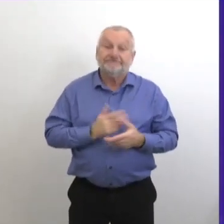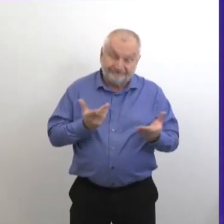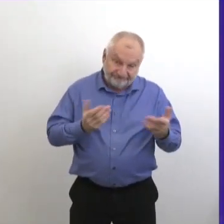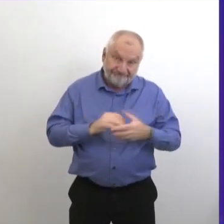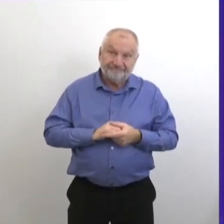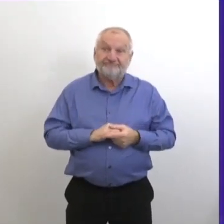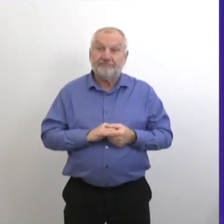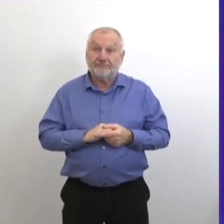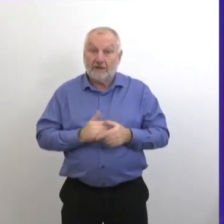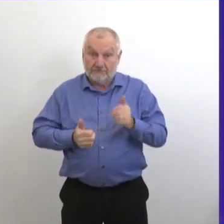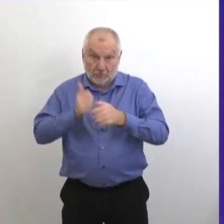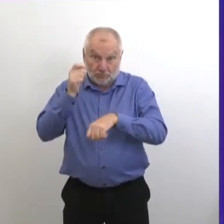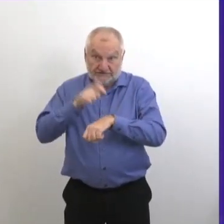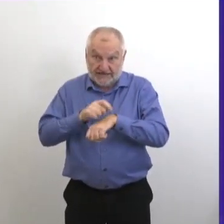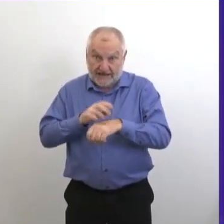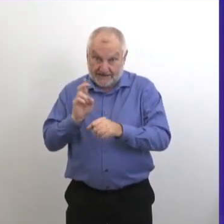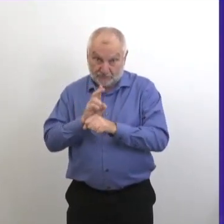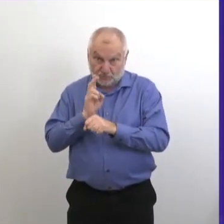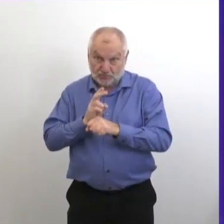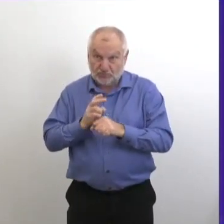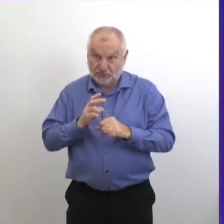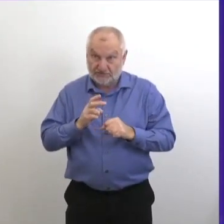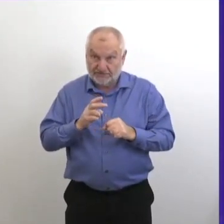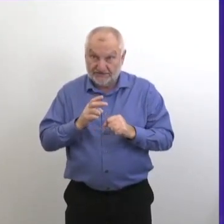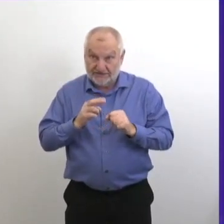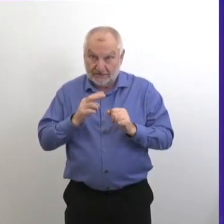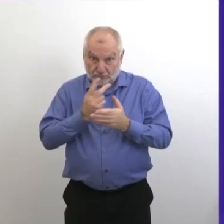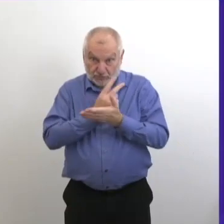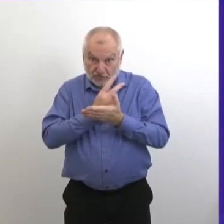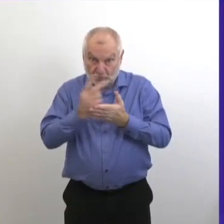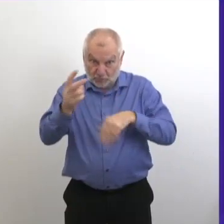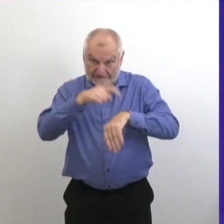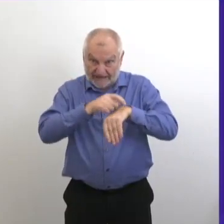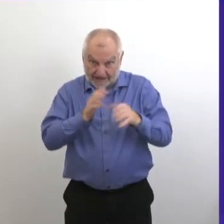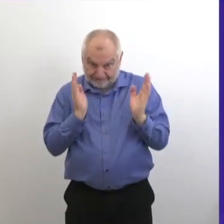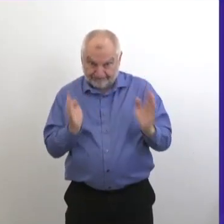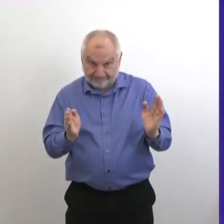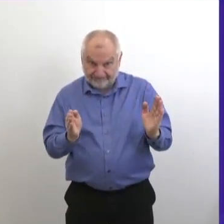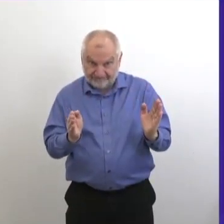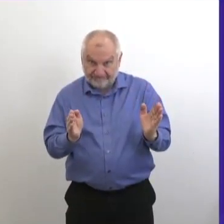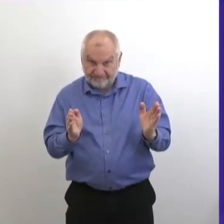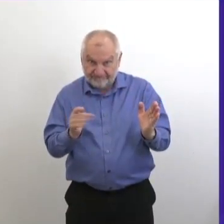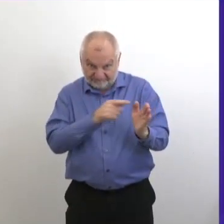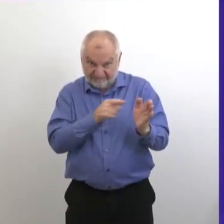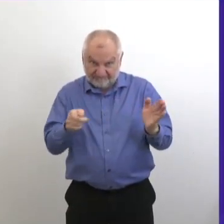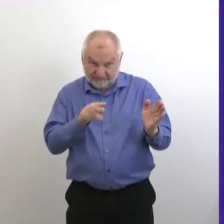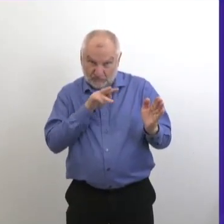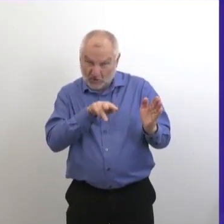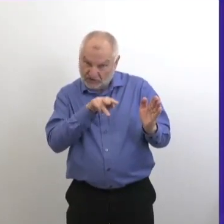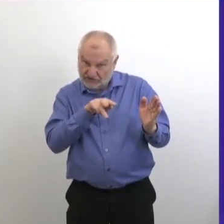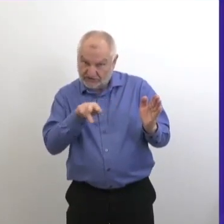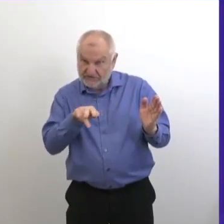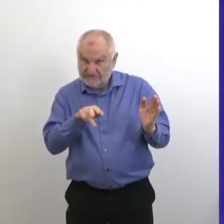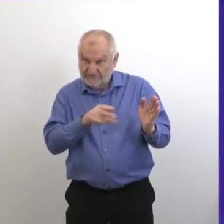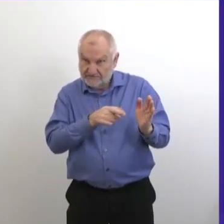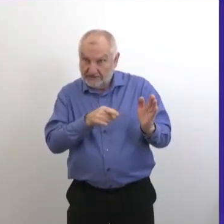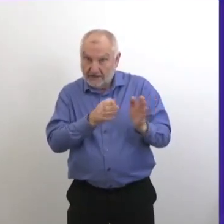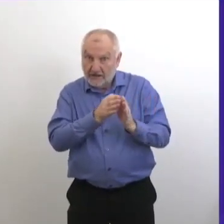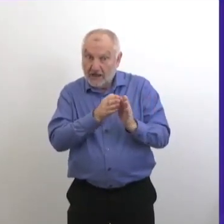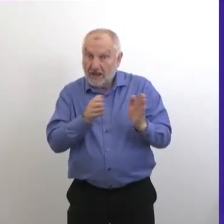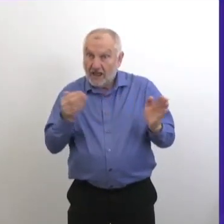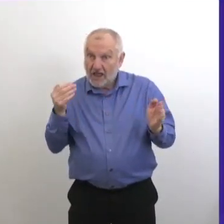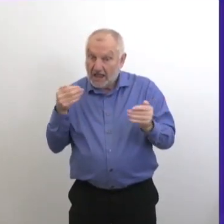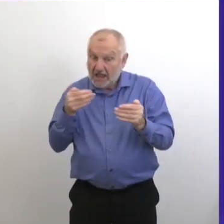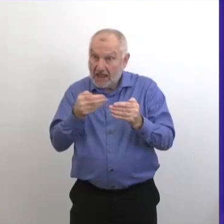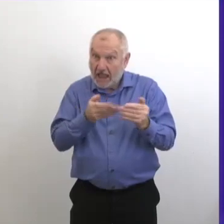D'habitude, on utilise la mesure d'une période d'incubation pour voir quels vont être les effets des restrictions qu'on met en